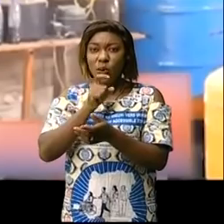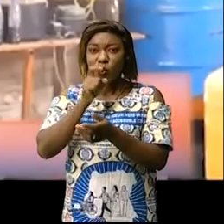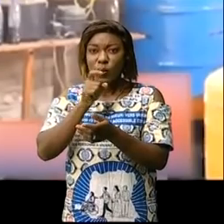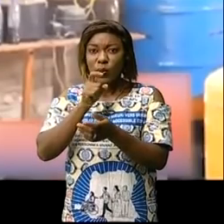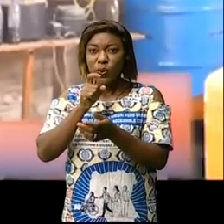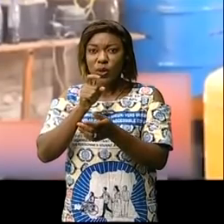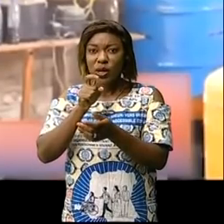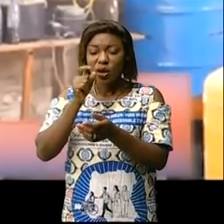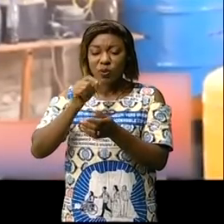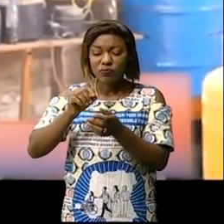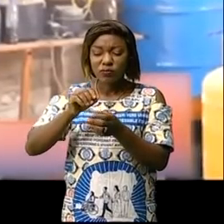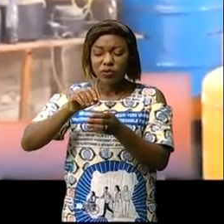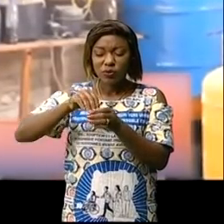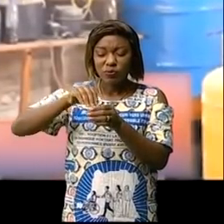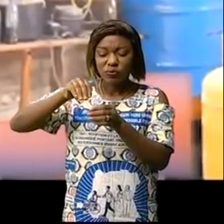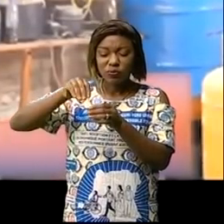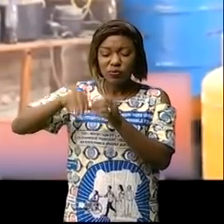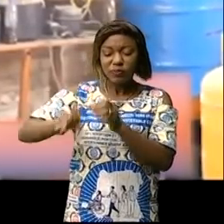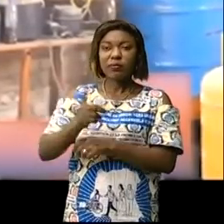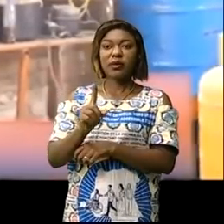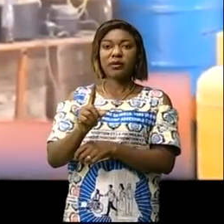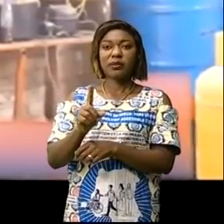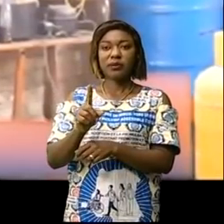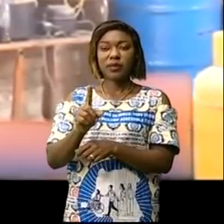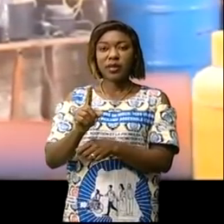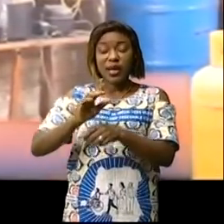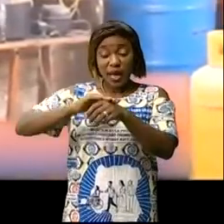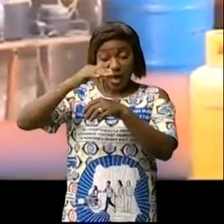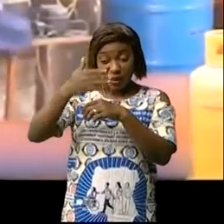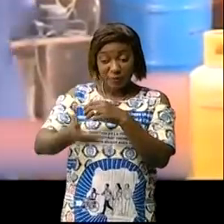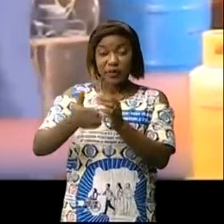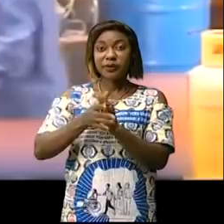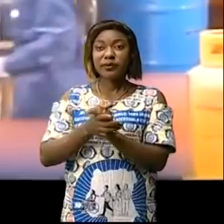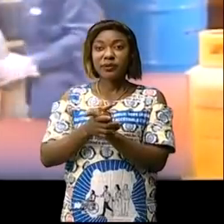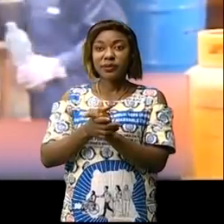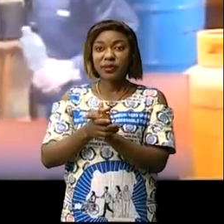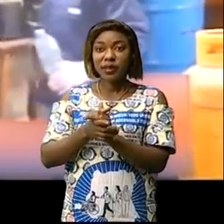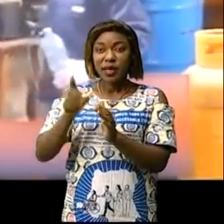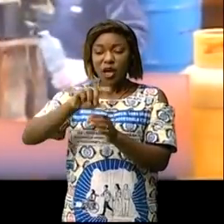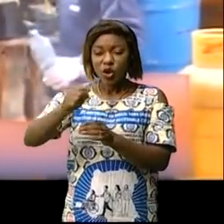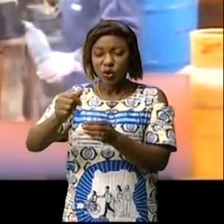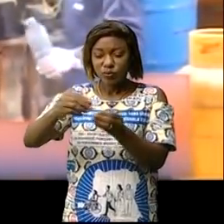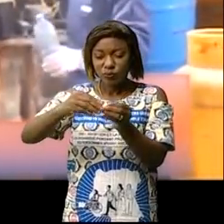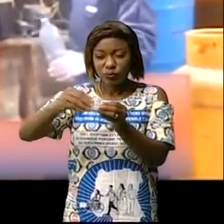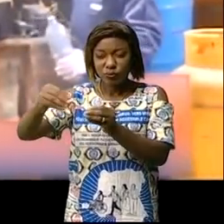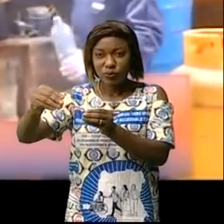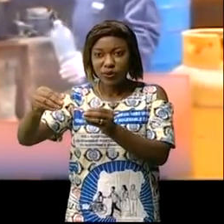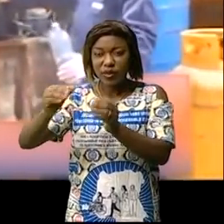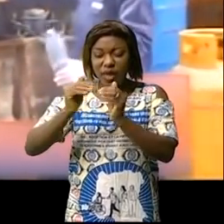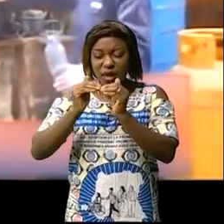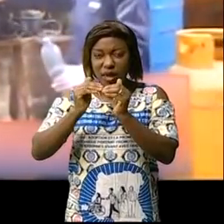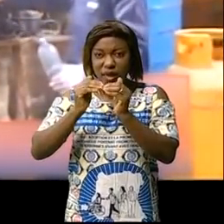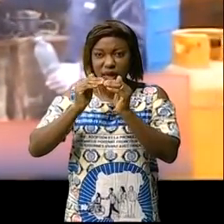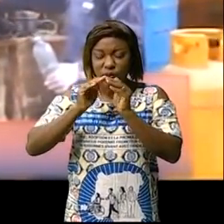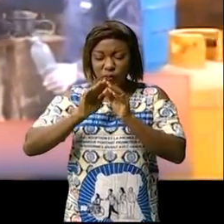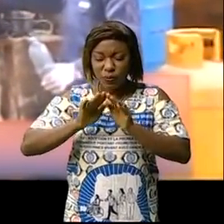pas de fuite extérieure maintenant il y a un canal de refroidissement ici on